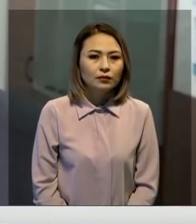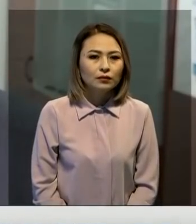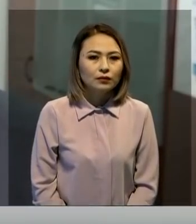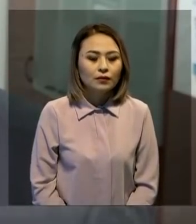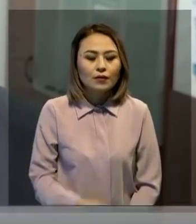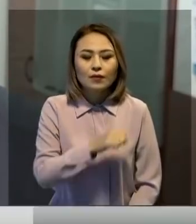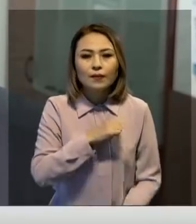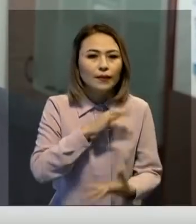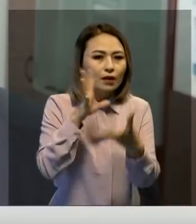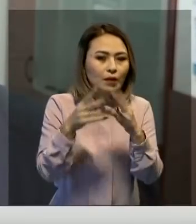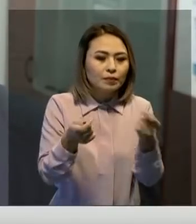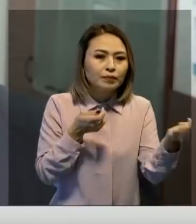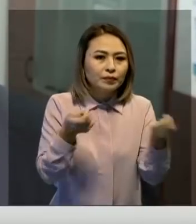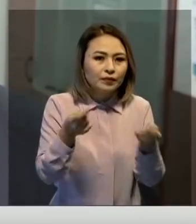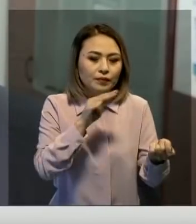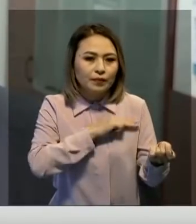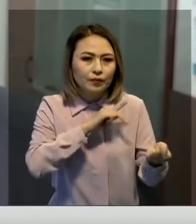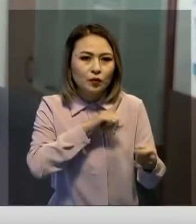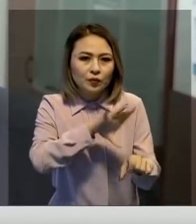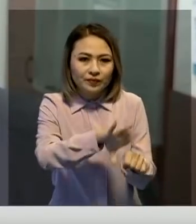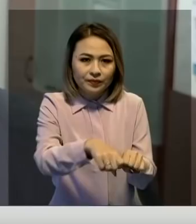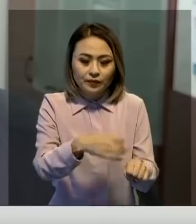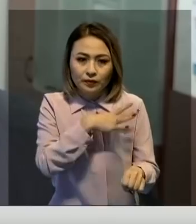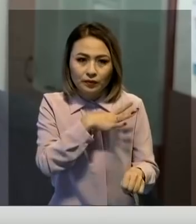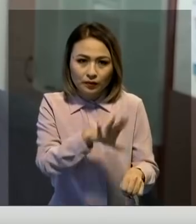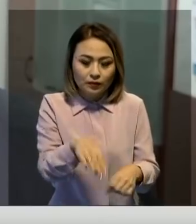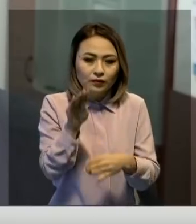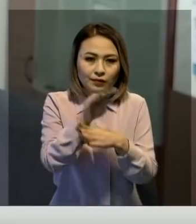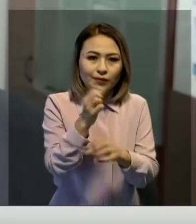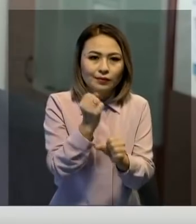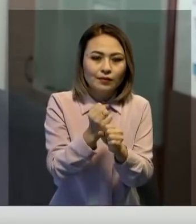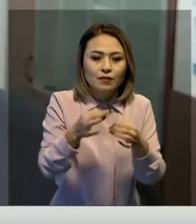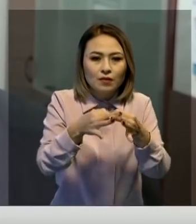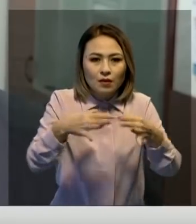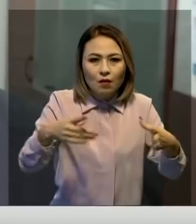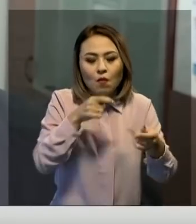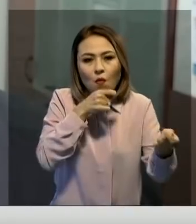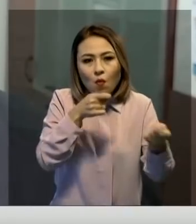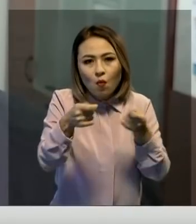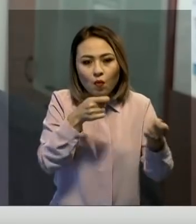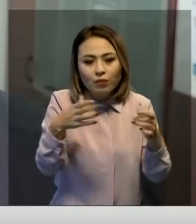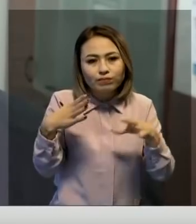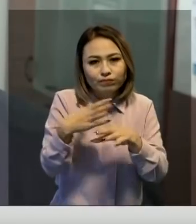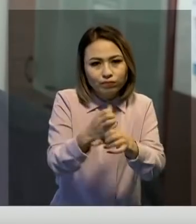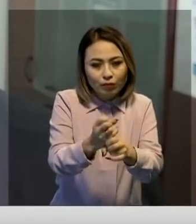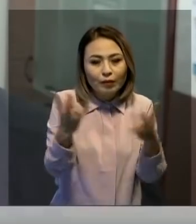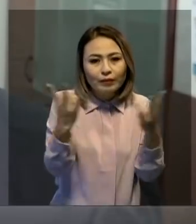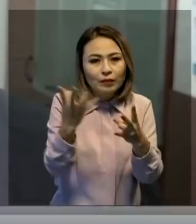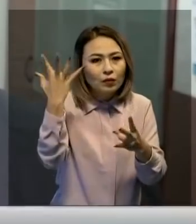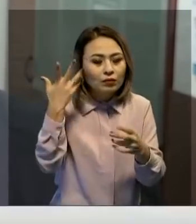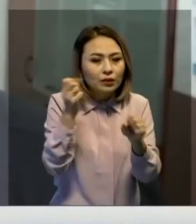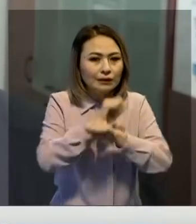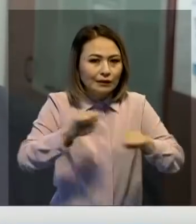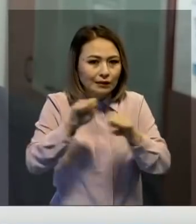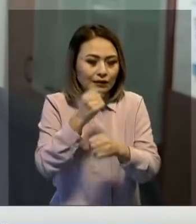Бұғандың атқарылған жұмыстарының нәтижесін жоймау үшін полигон аумағын арнайы ядырылық қауіпсізді қаймағына дейін қысқарту керек. Жарылыстар